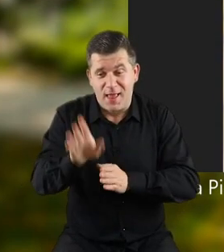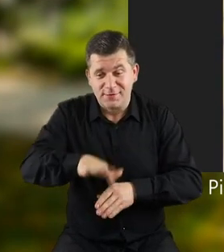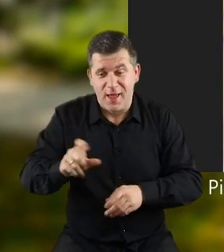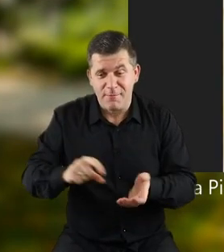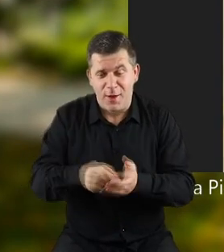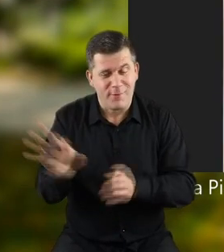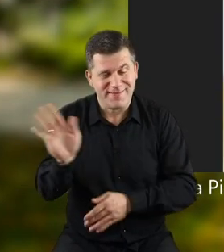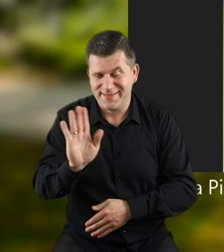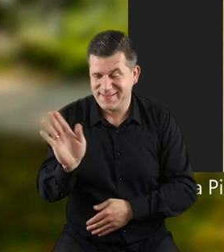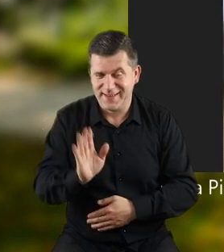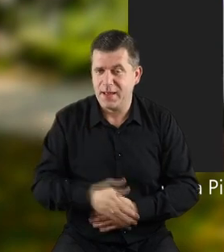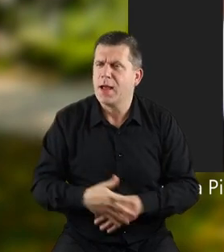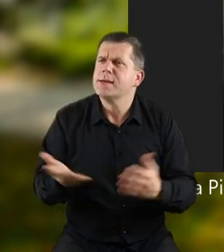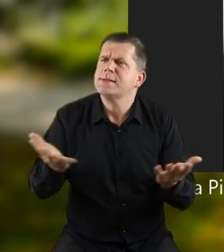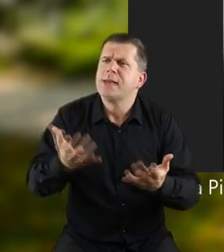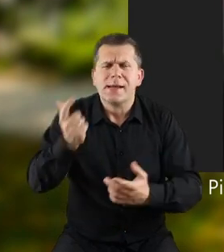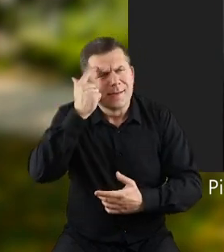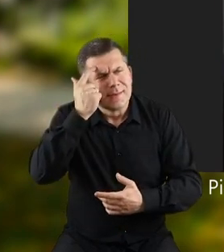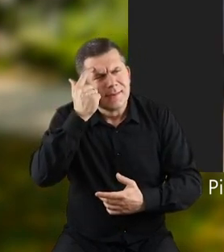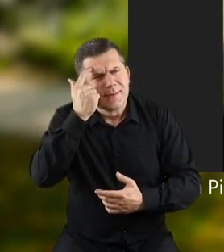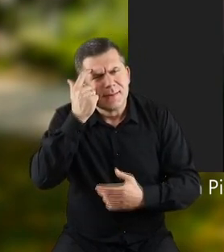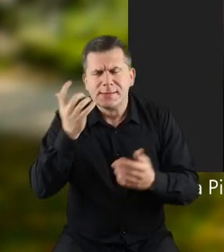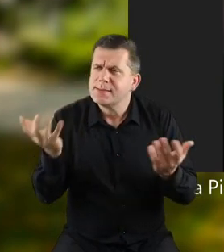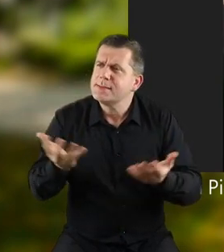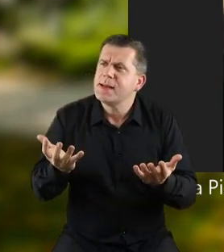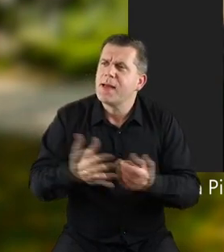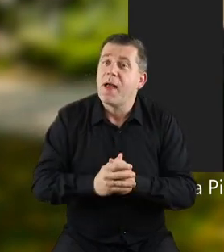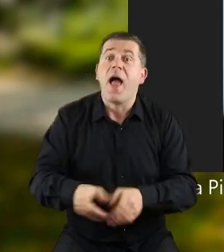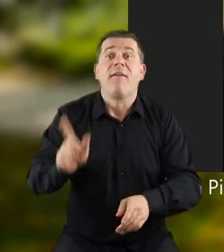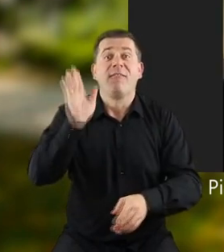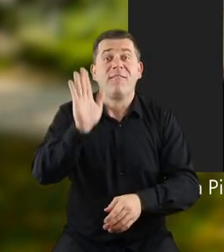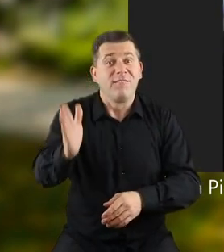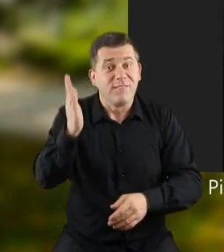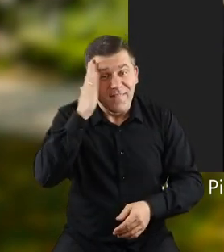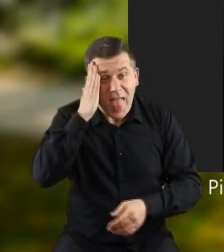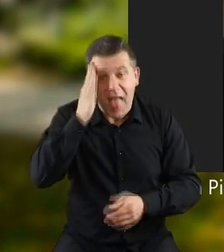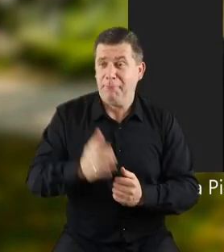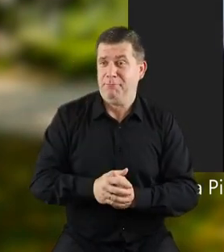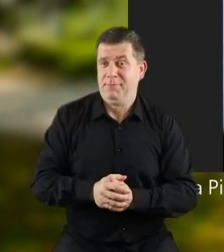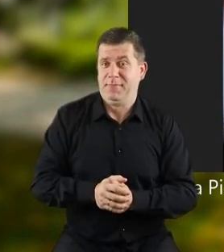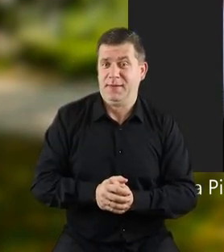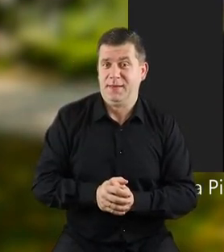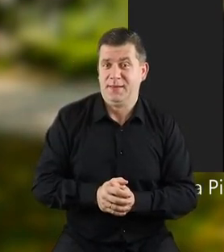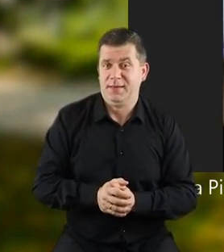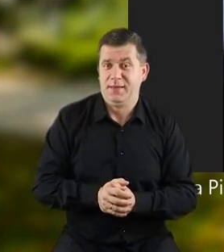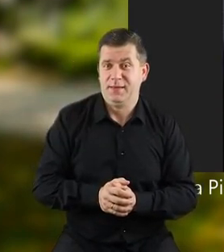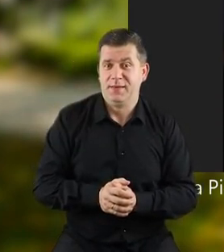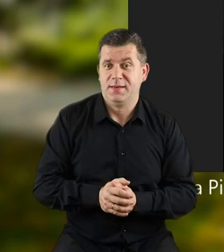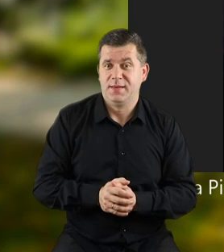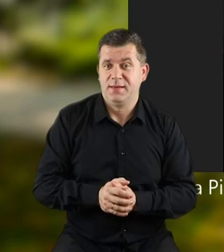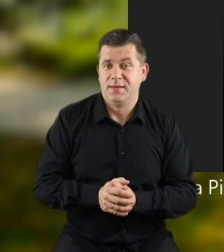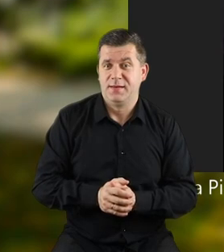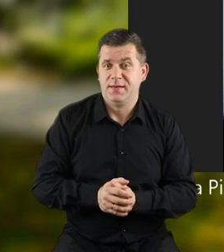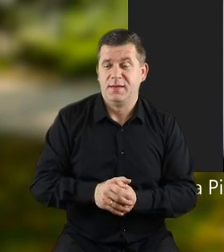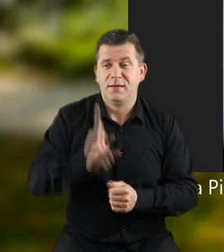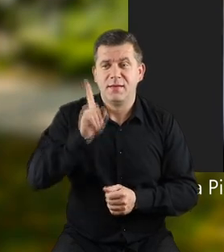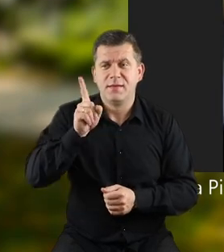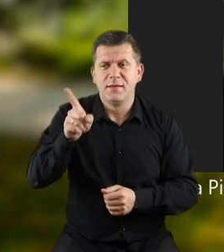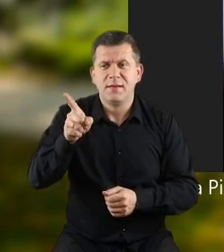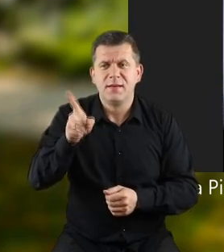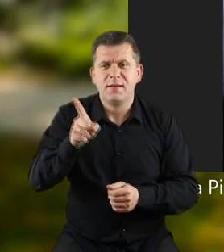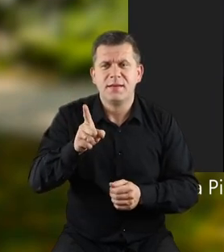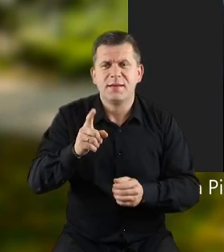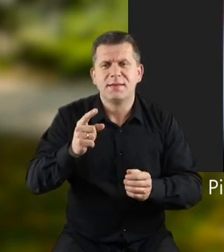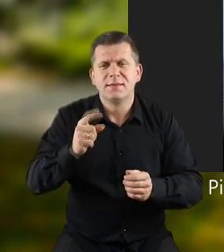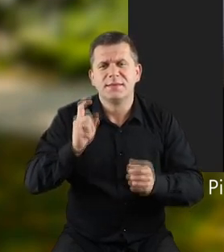zdarzyła. Gdzie, gdzie, gdzie, gdzie? Nie, wiem, już wiem. Ja mam